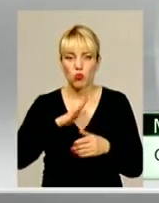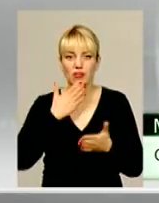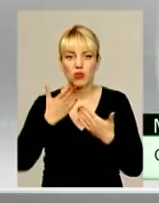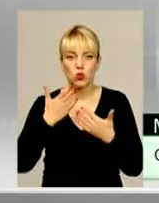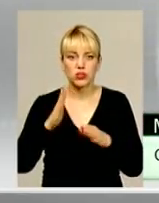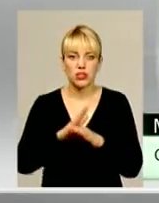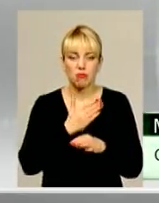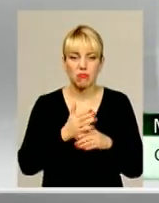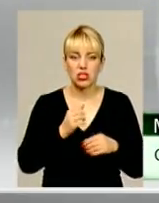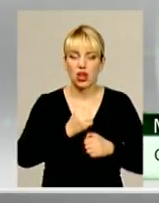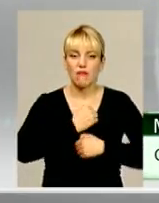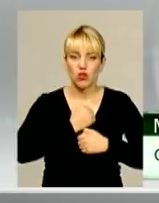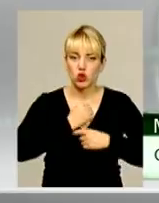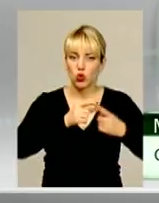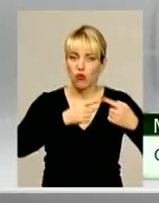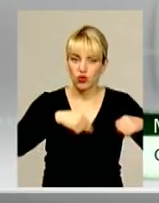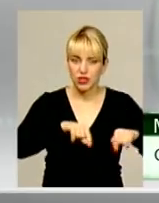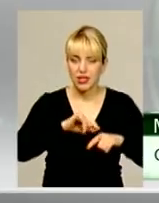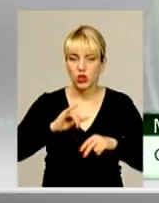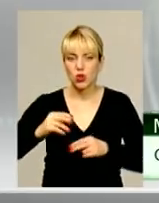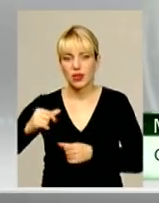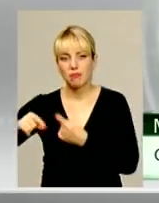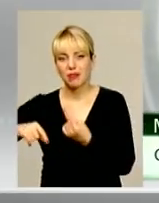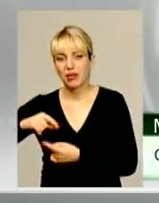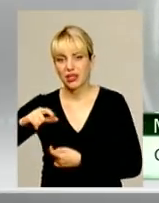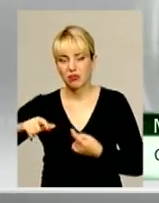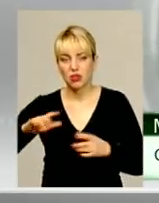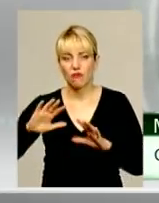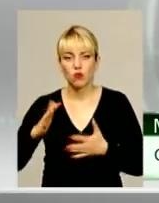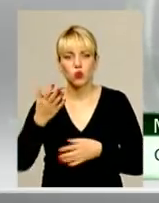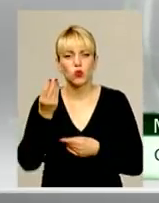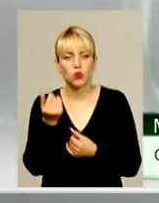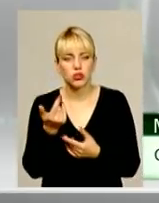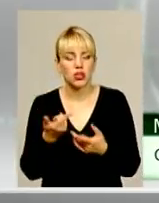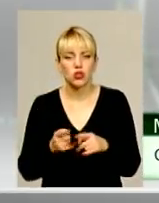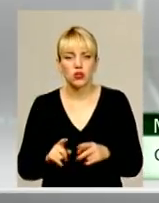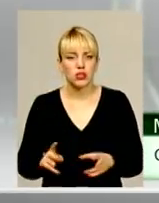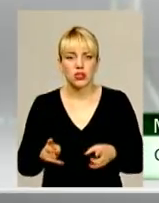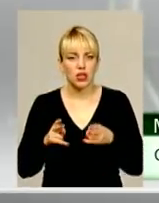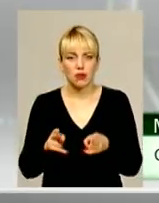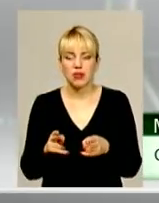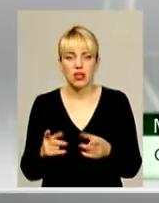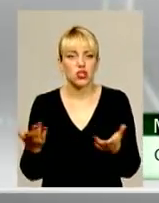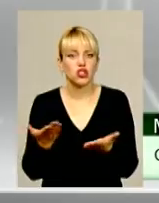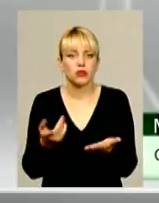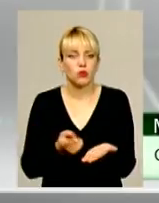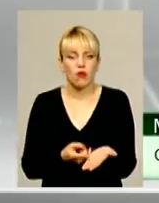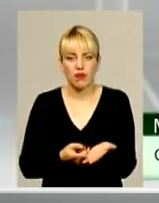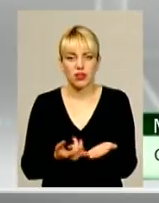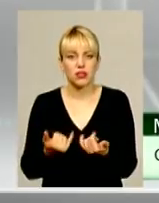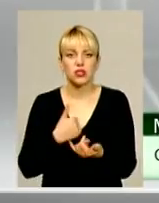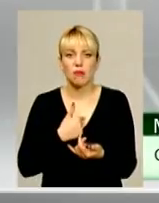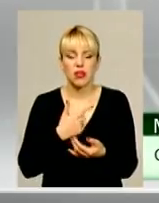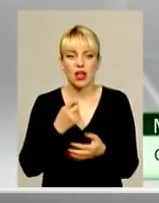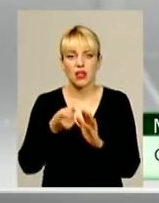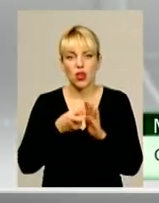підприємцем. І вдруг грошові кошти здобути в результаті чинення кримінальних. Ким доведено це? Чи мене хоч на